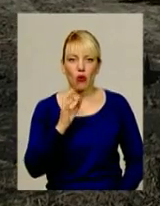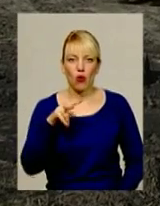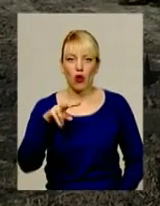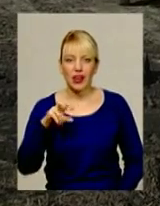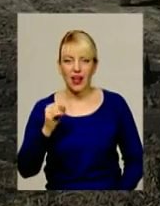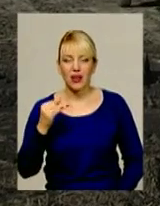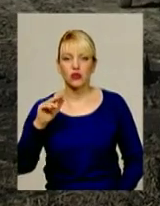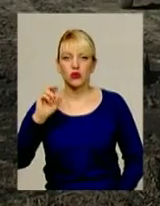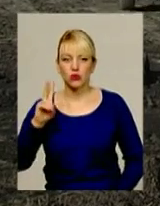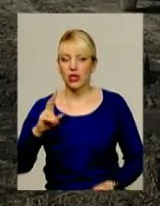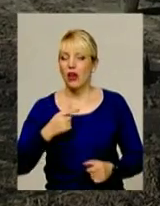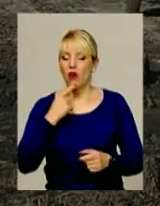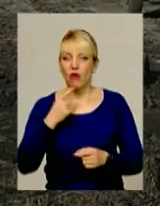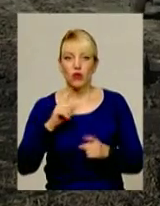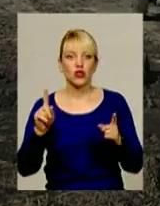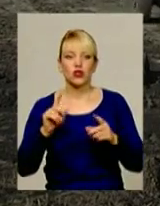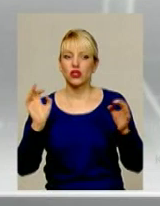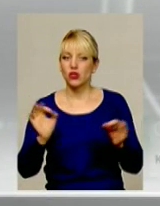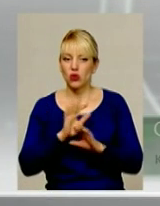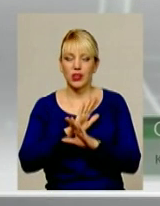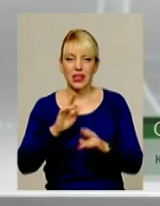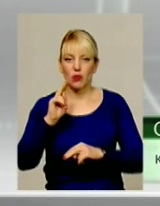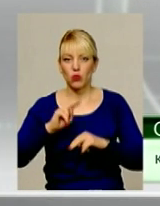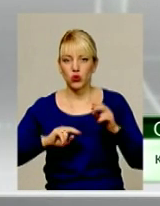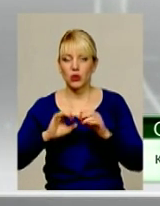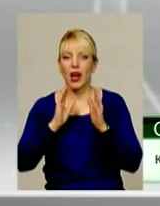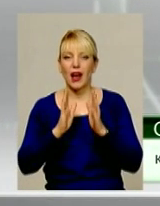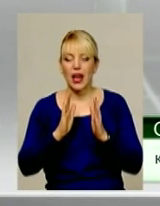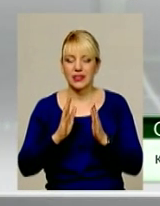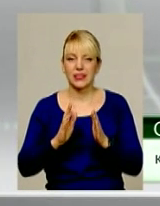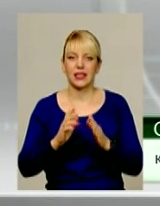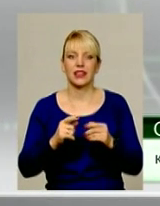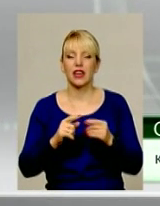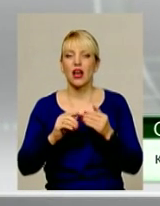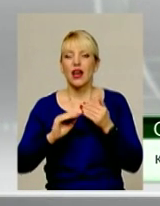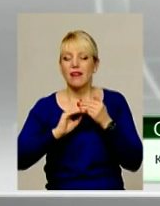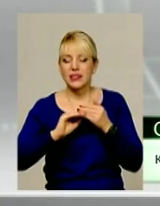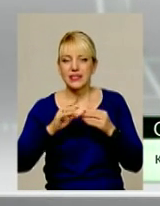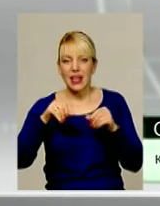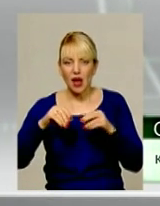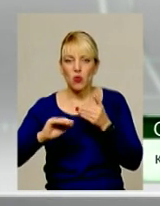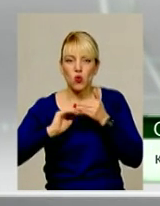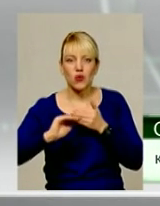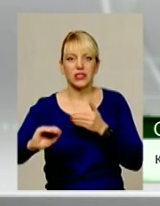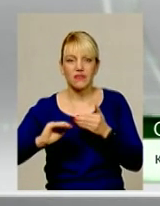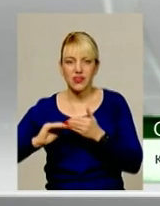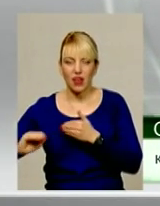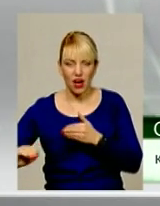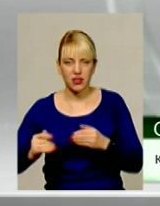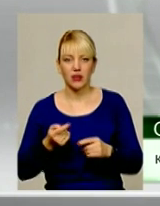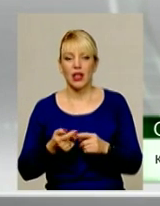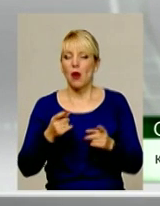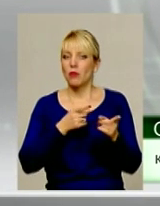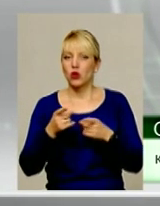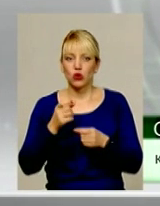будує, лише рівняє землю на власній ділянці. Підготовчі роботи ще не почалися. Є переміщення ґрунту в межах своєї земельної ділянки. Якщо ви